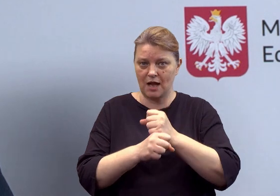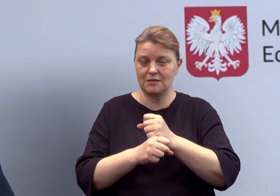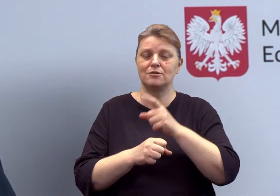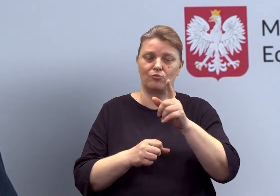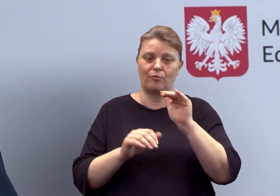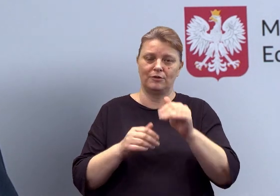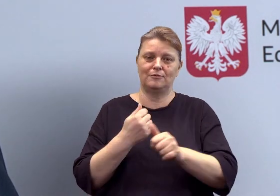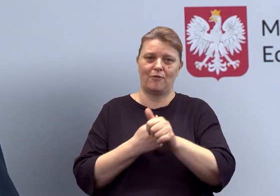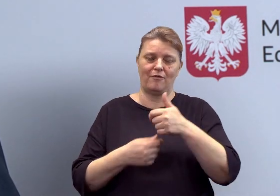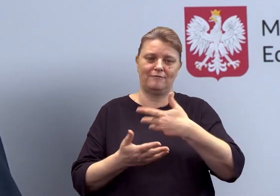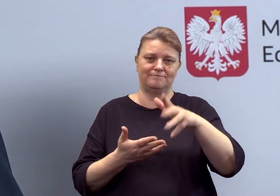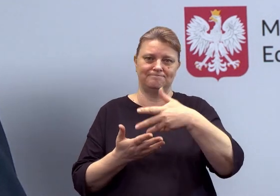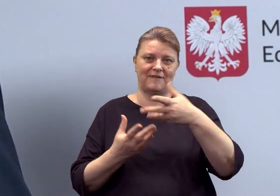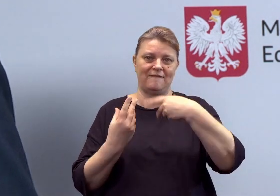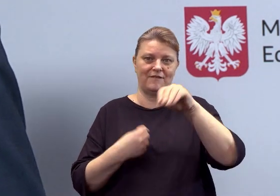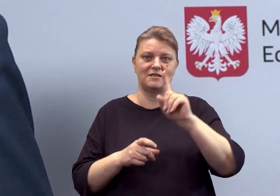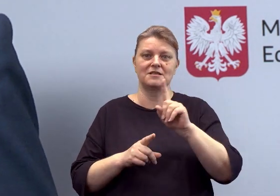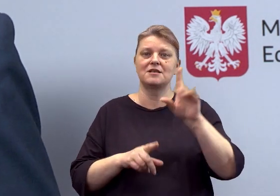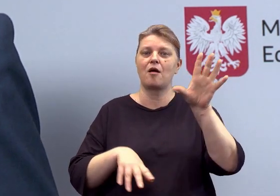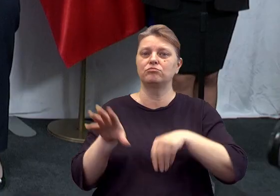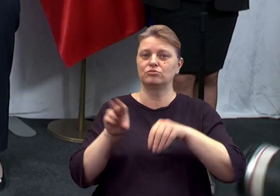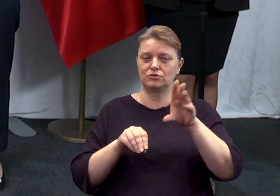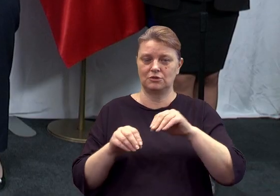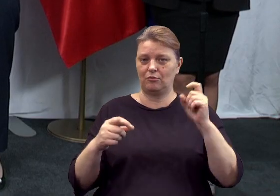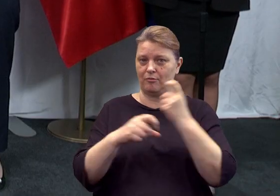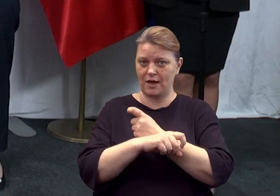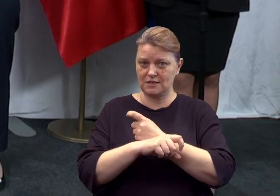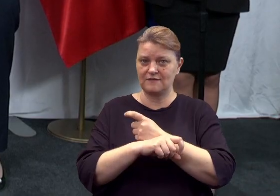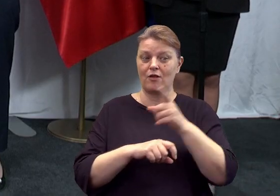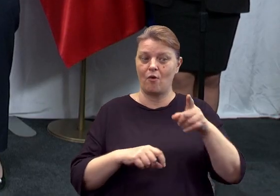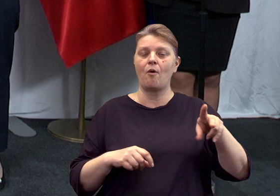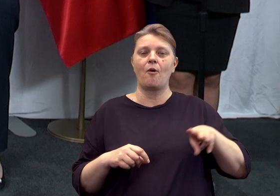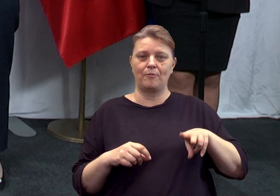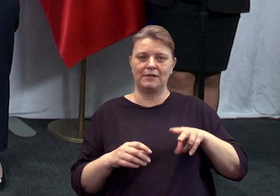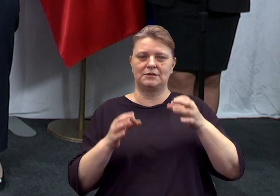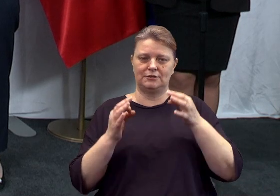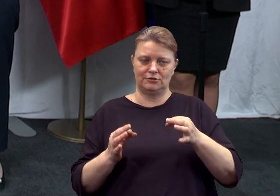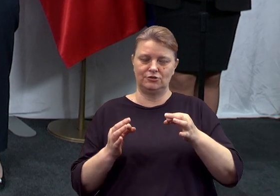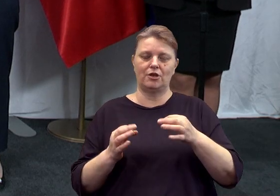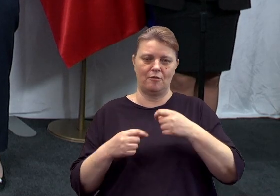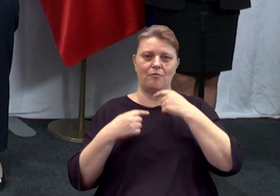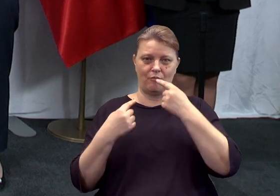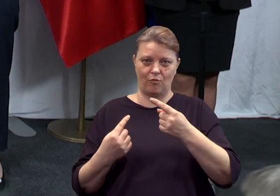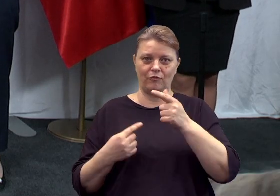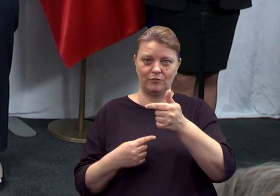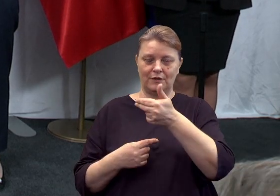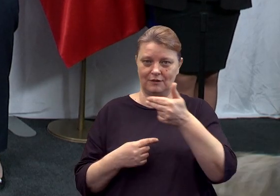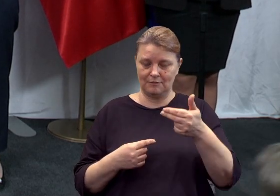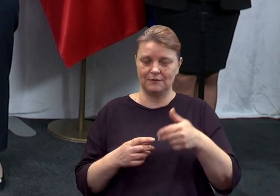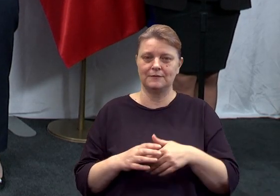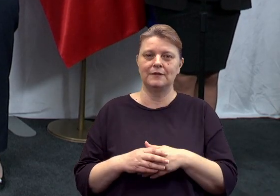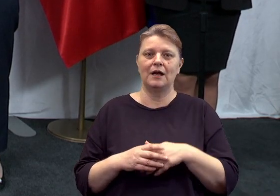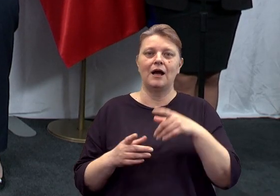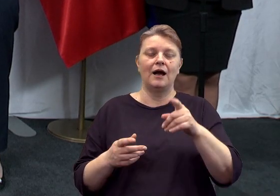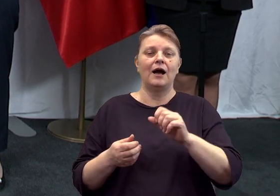wydatkami z budżetu państwa. To pan minister na dzisiejszym spotkaniu wyraźnie podkreślał. Tak